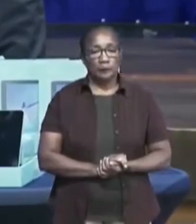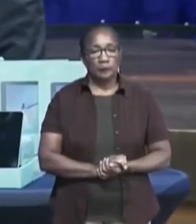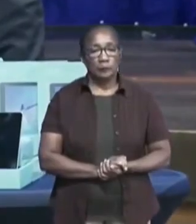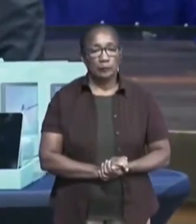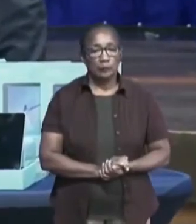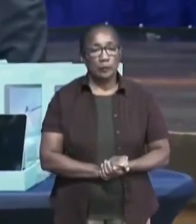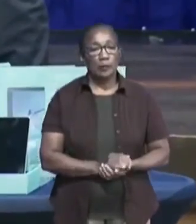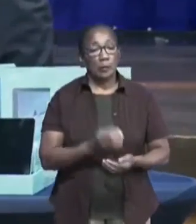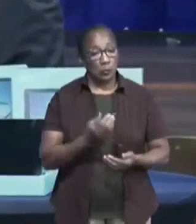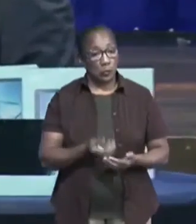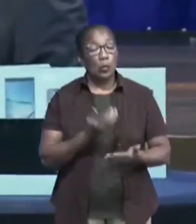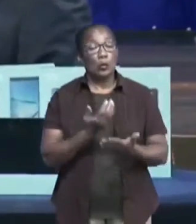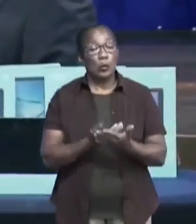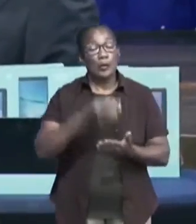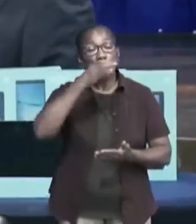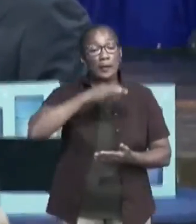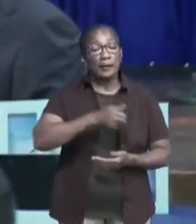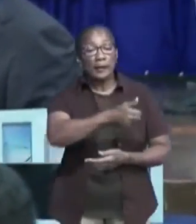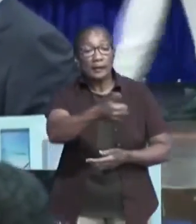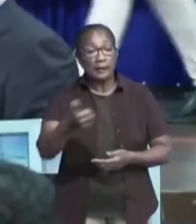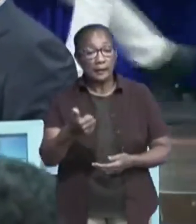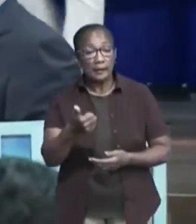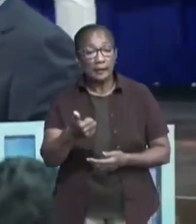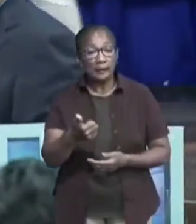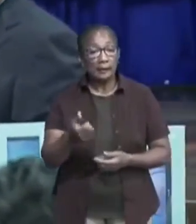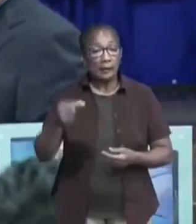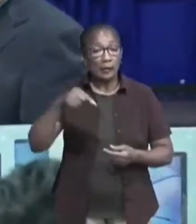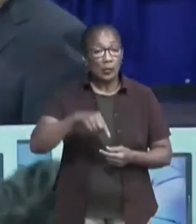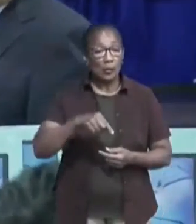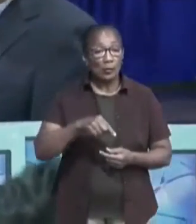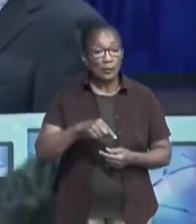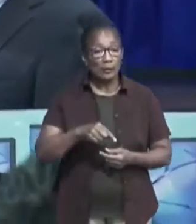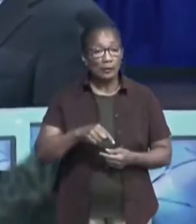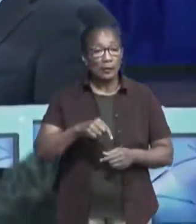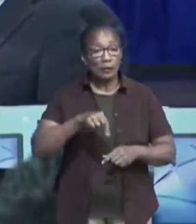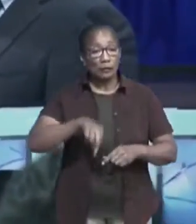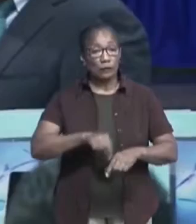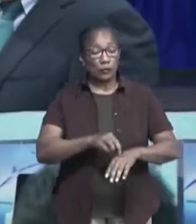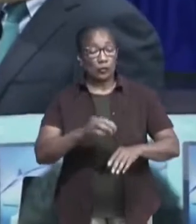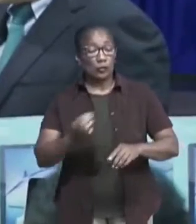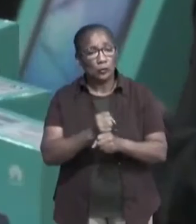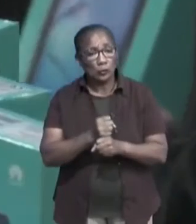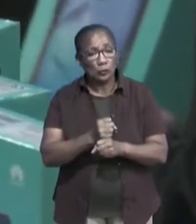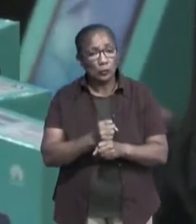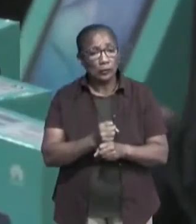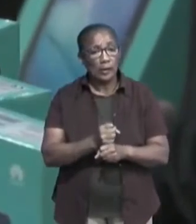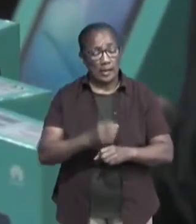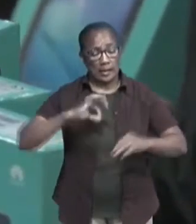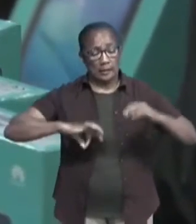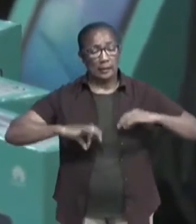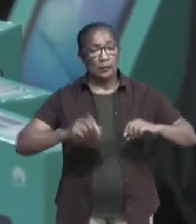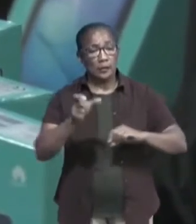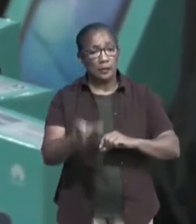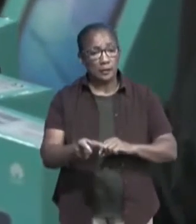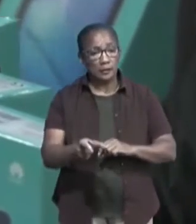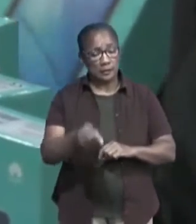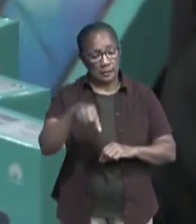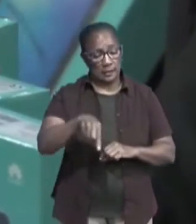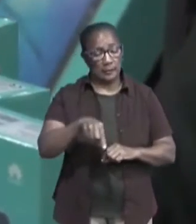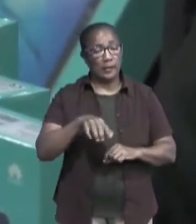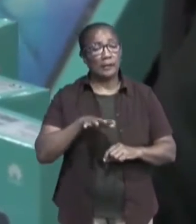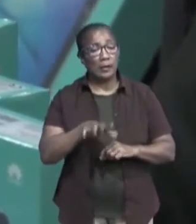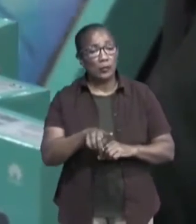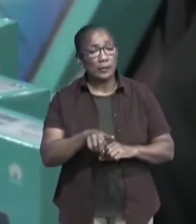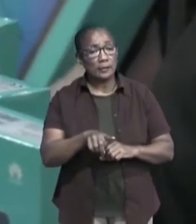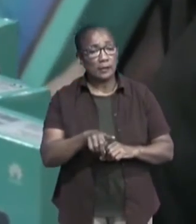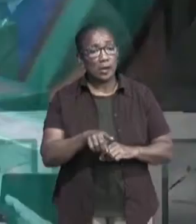behoeve van het e-learning project. Honderd scholen zijn in aanmerking gekomen voor tablets. Op de reguliere persconferentie van de overheid